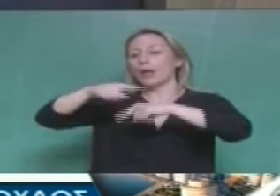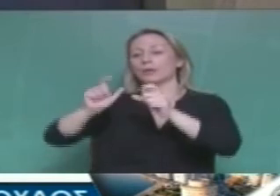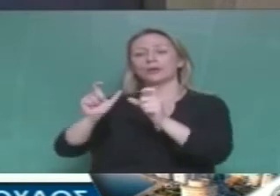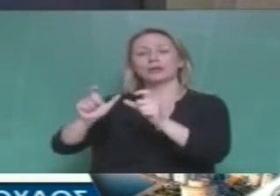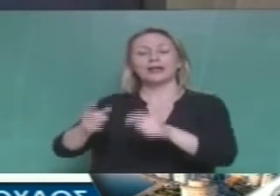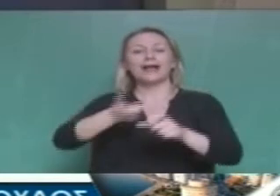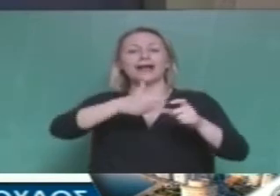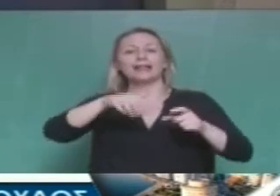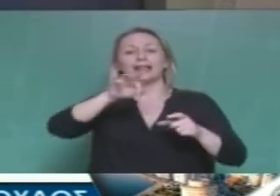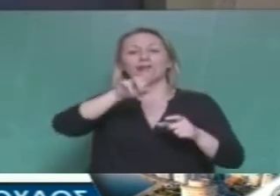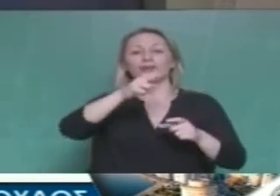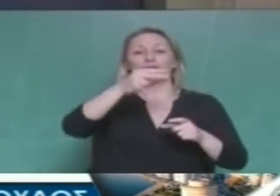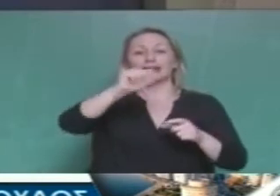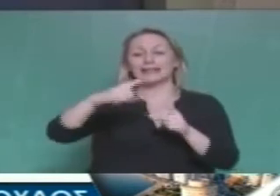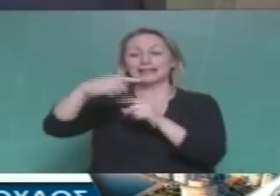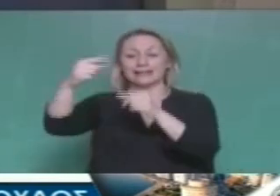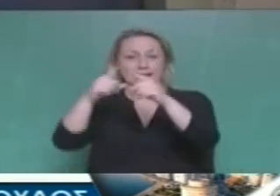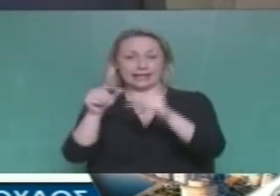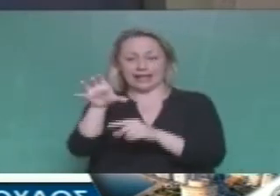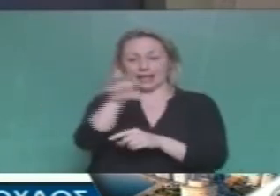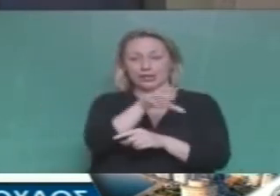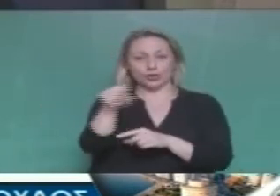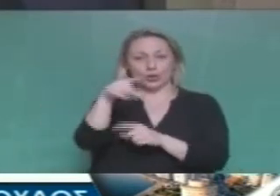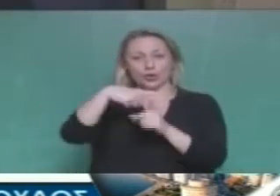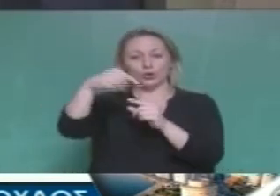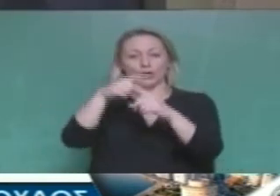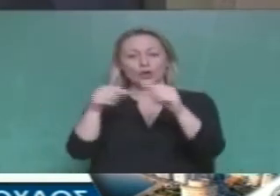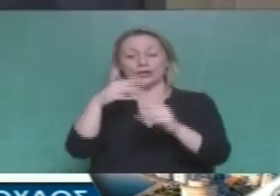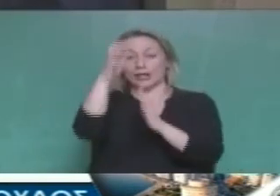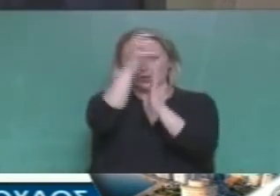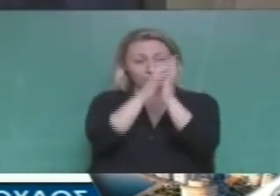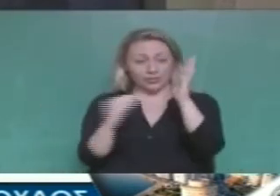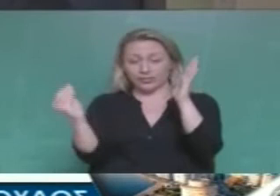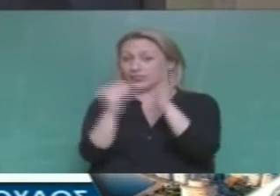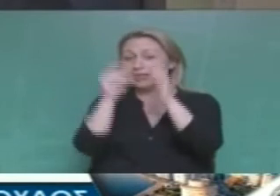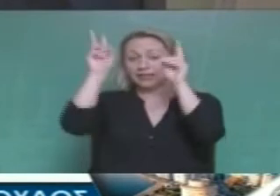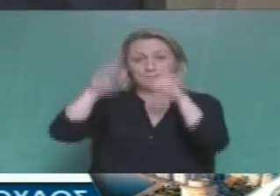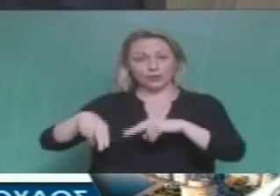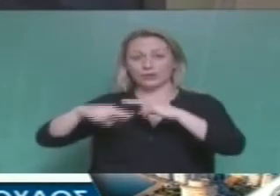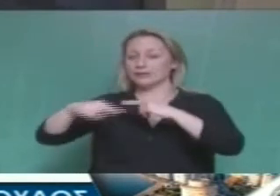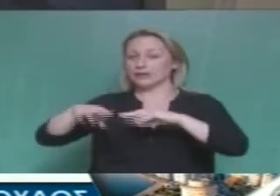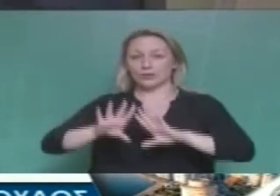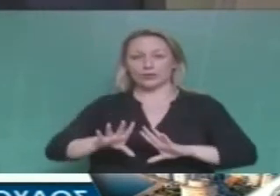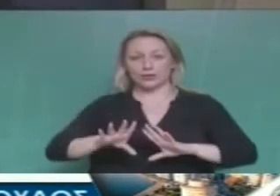Frontex ούτε στο ΝΑΤΟ το οποίο σημειωτέων από το καταστατικό του δεν αναγνωρίζει σύνορα.